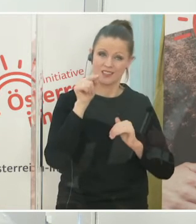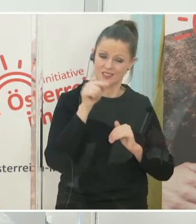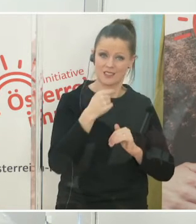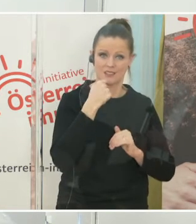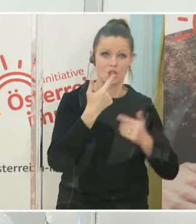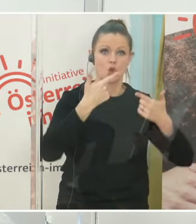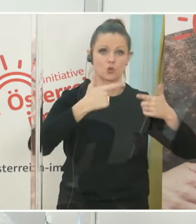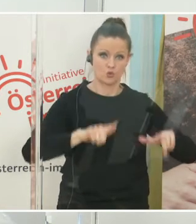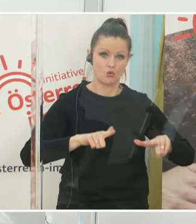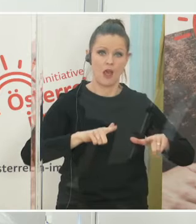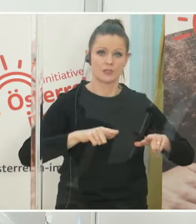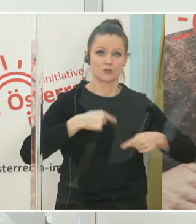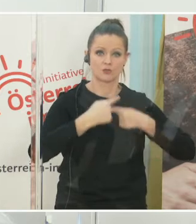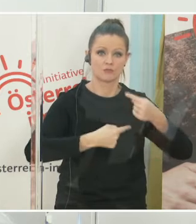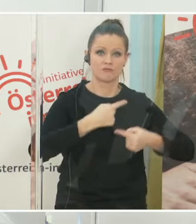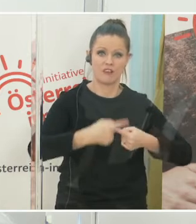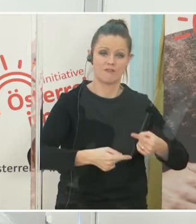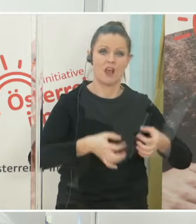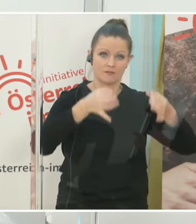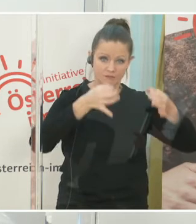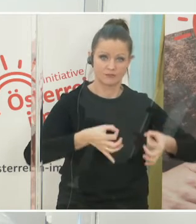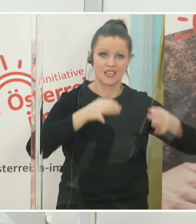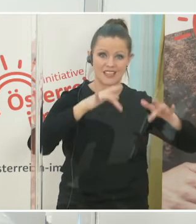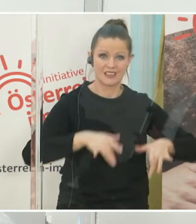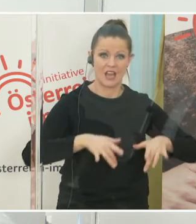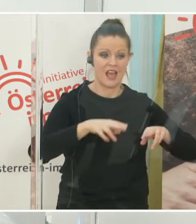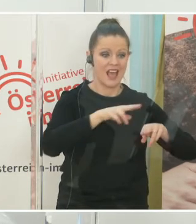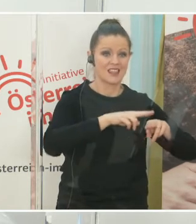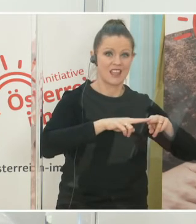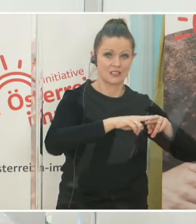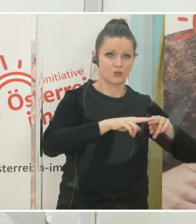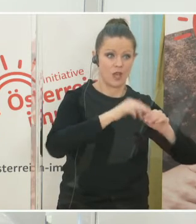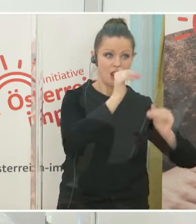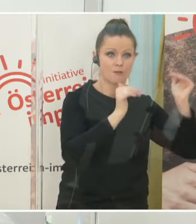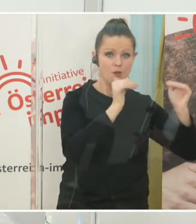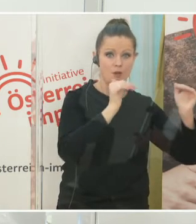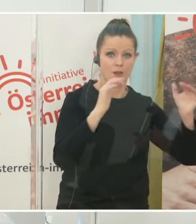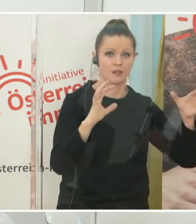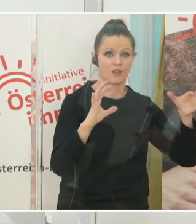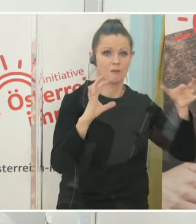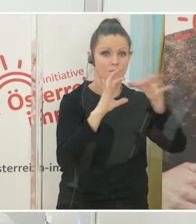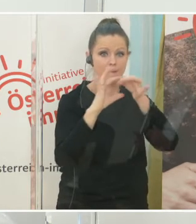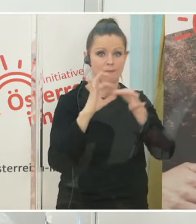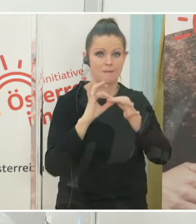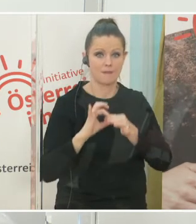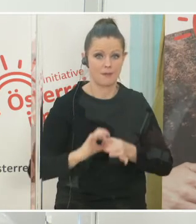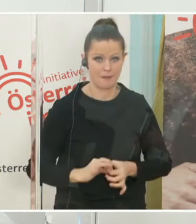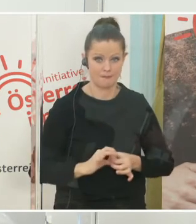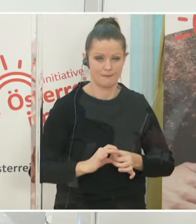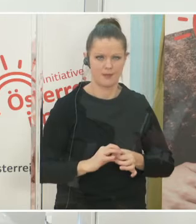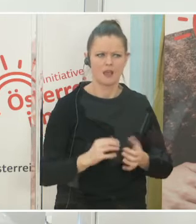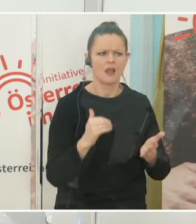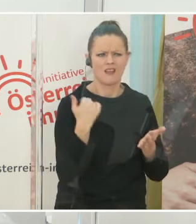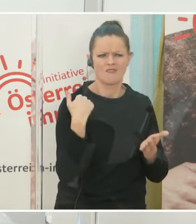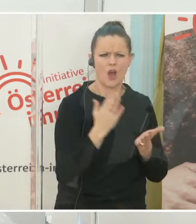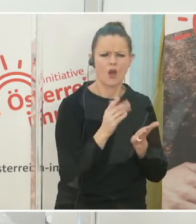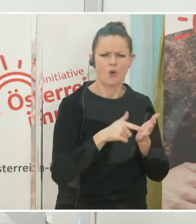Zulassungsverfahren entschieden hat, wo auch die nationalen Behörden sich dem angeschlossen haben. Das ist ein großer Unterschied. Es wird immer wieder gefragt,